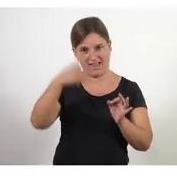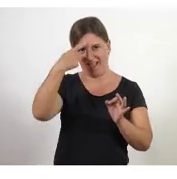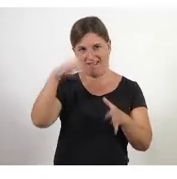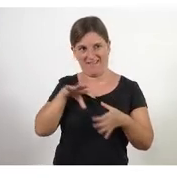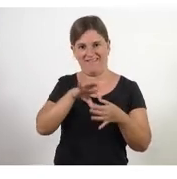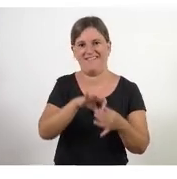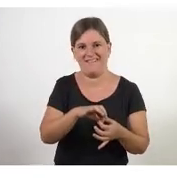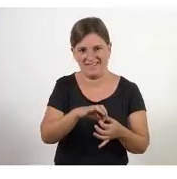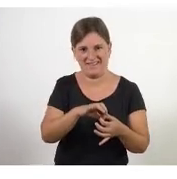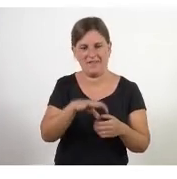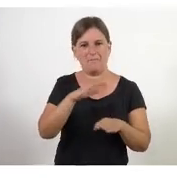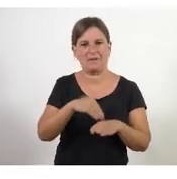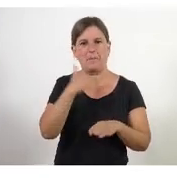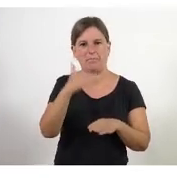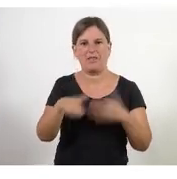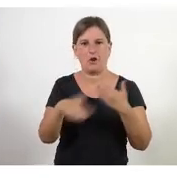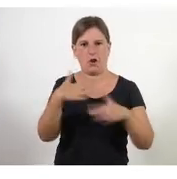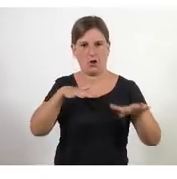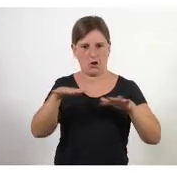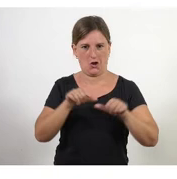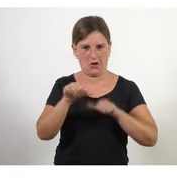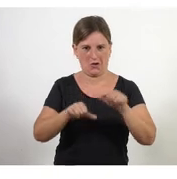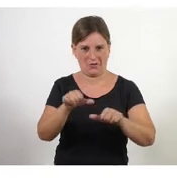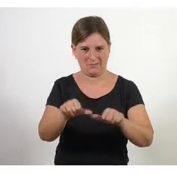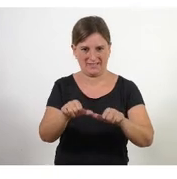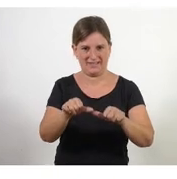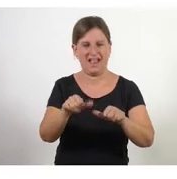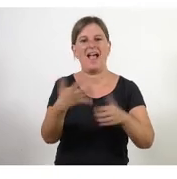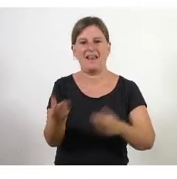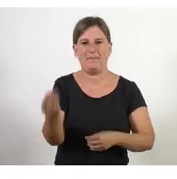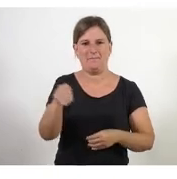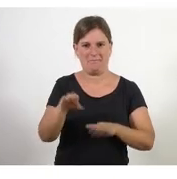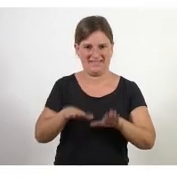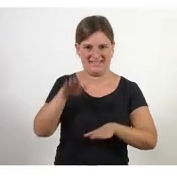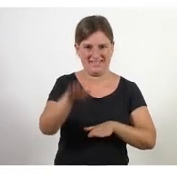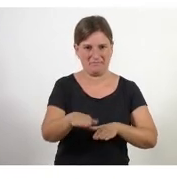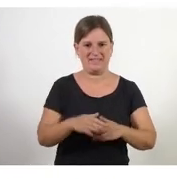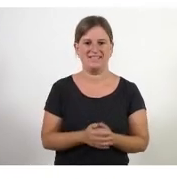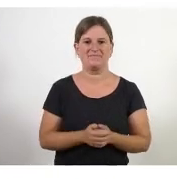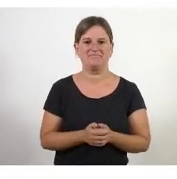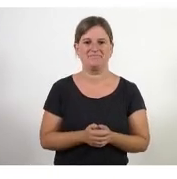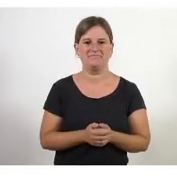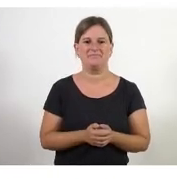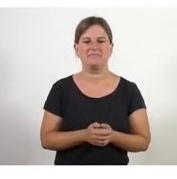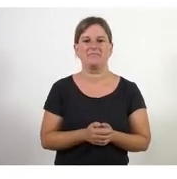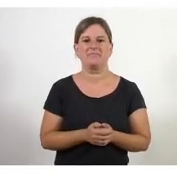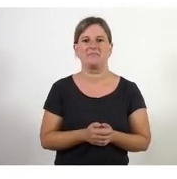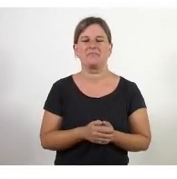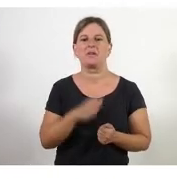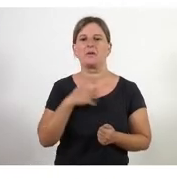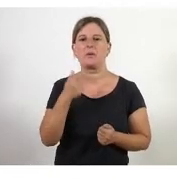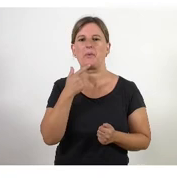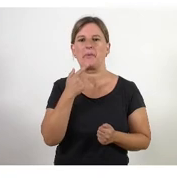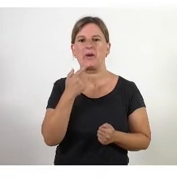coneixement per veure què és el que ja pots començar a fer anem un pas endavant i aquest pas endavant implica sortir ja